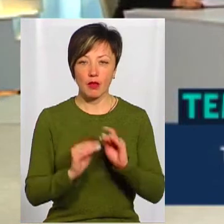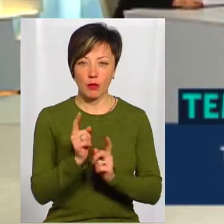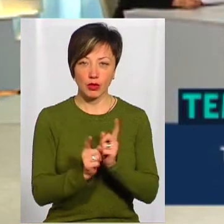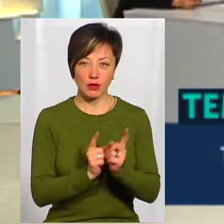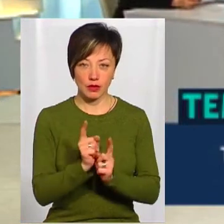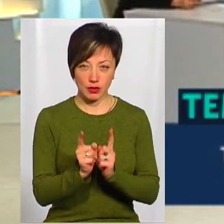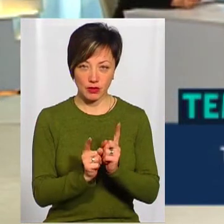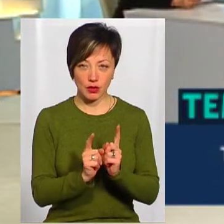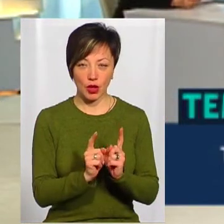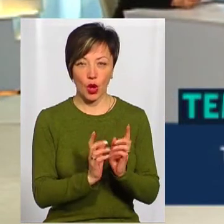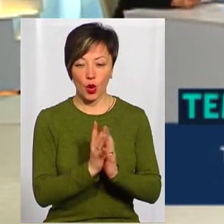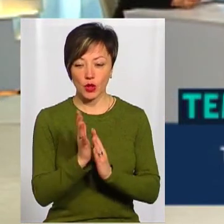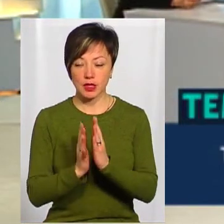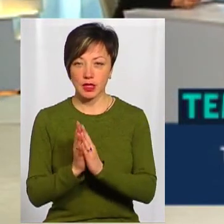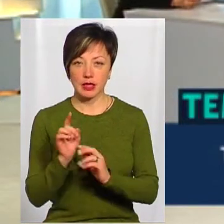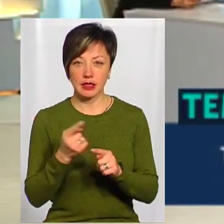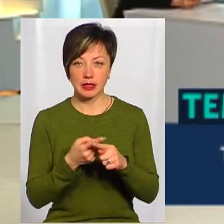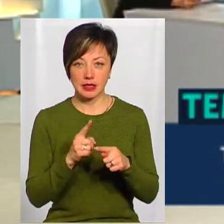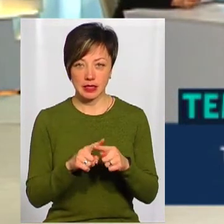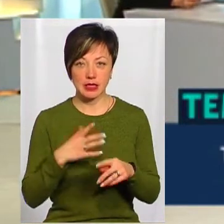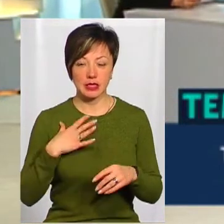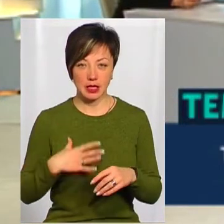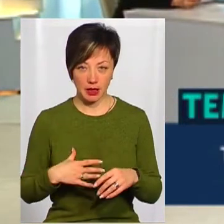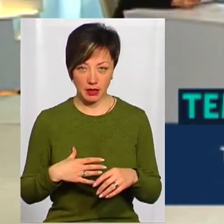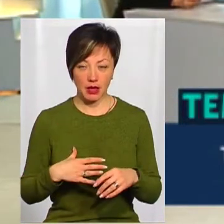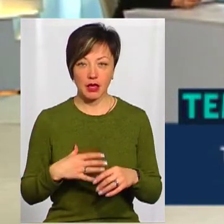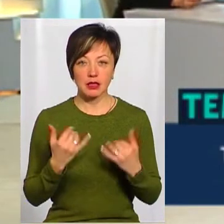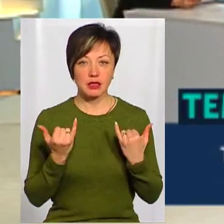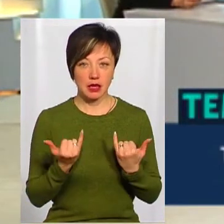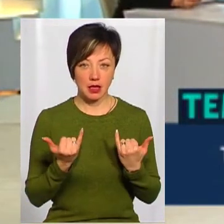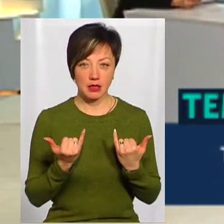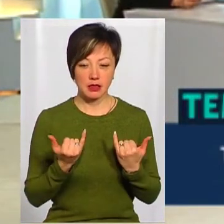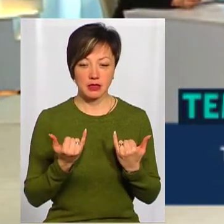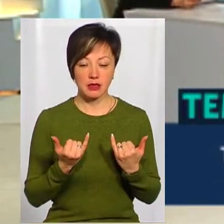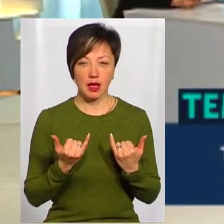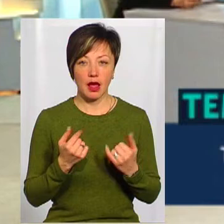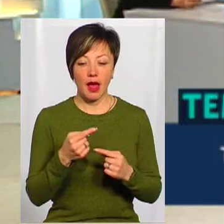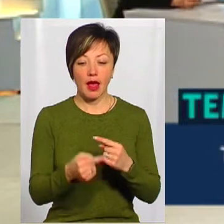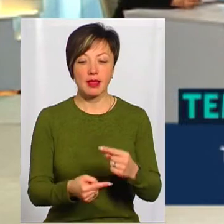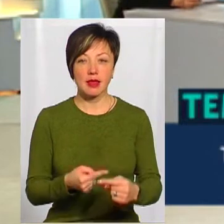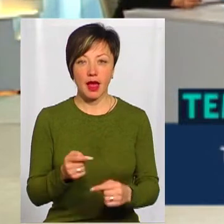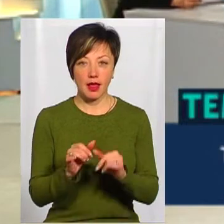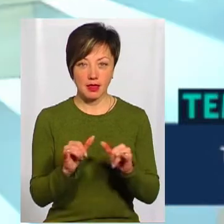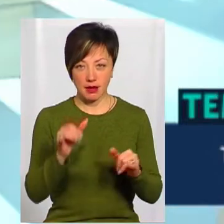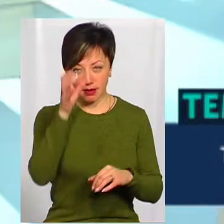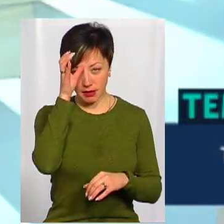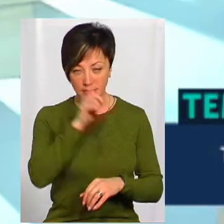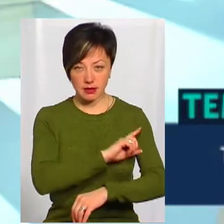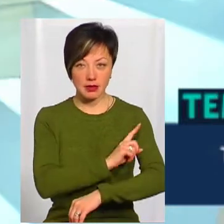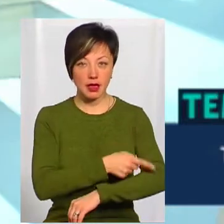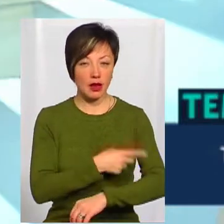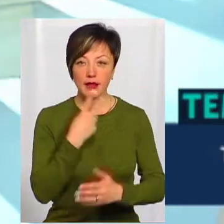Так, рослини. Рослини ці є стійкі. Вони стійкі, зараз генетика йде дуже сильно, і